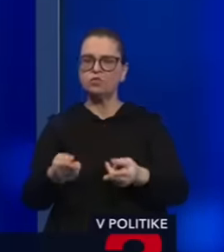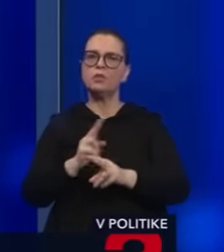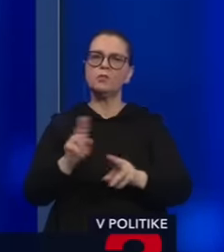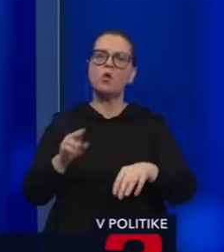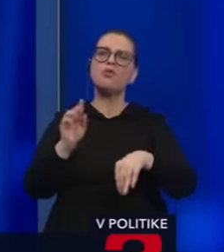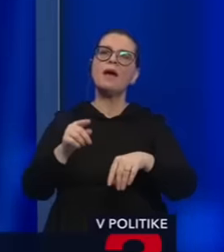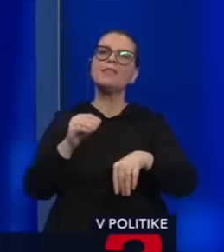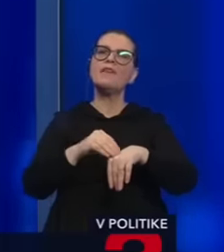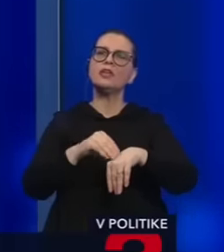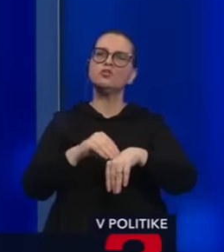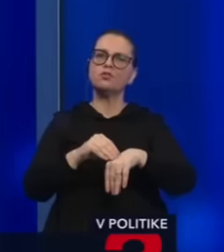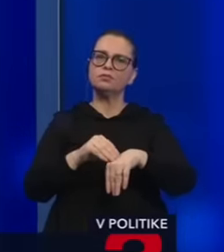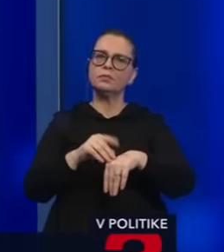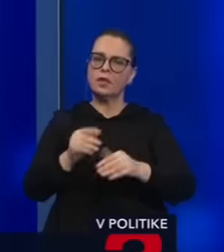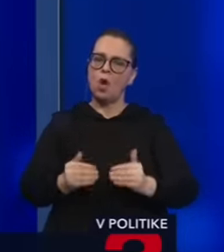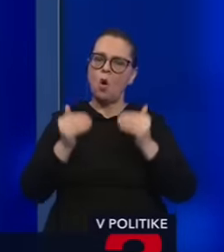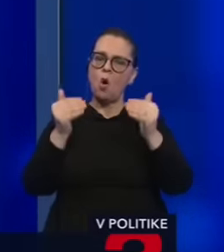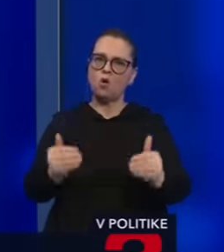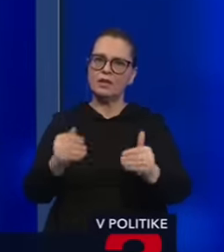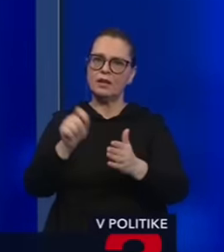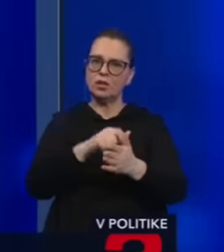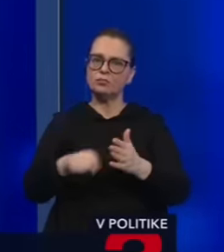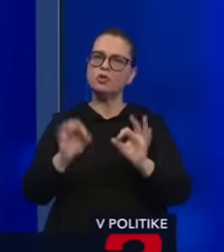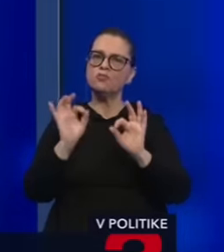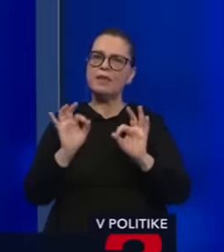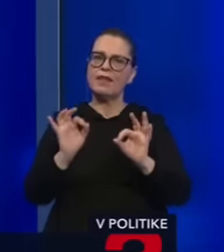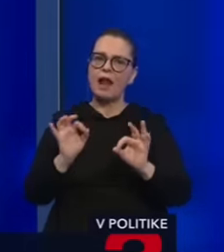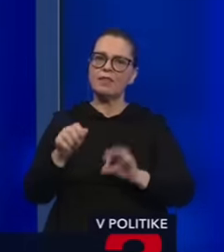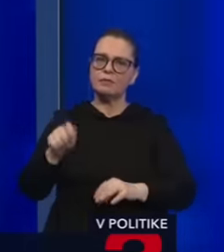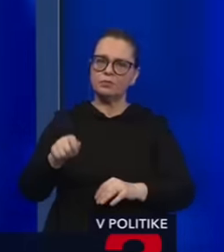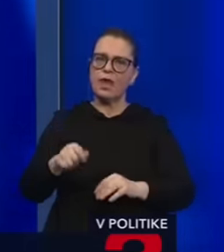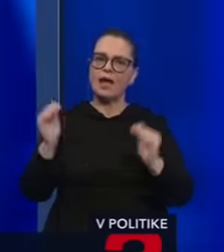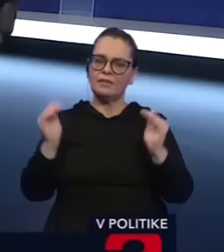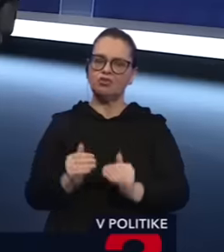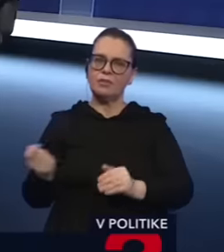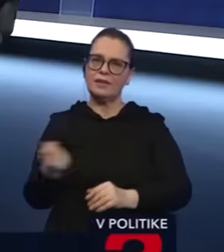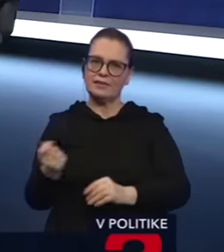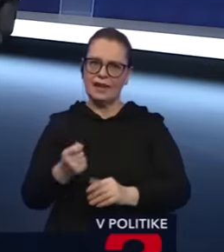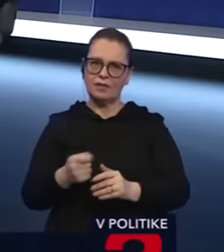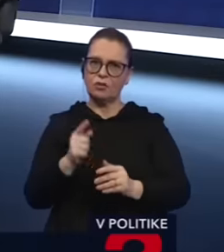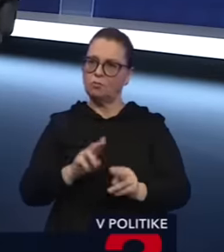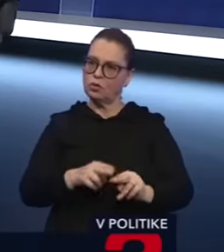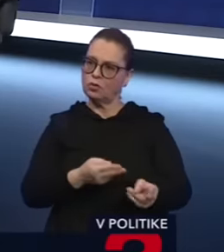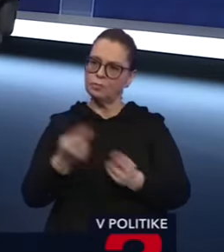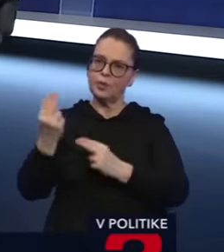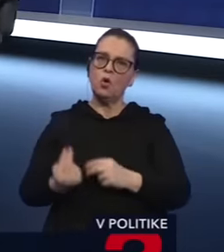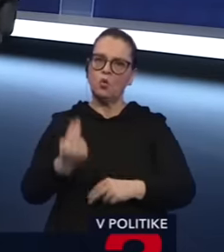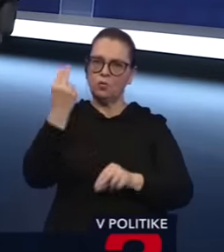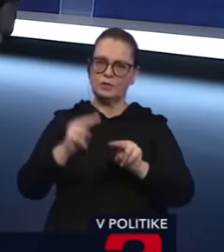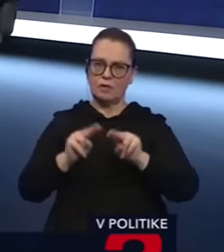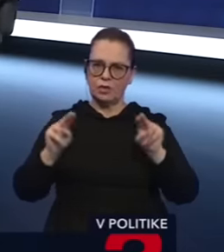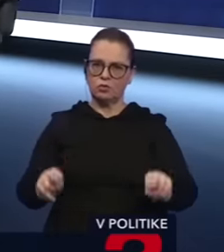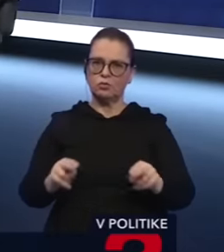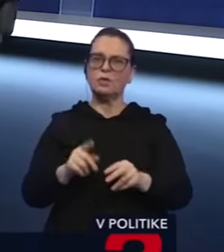faktickú poznámku, je oddialenie zrušenie špeciálnej prokuratúry a znižovanie trestných poputuje to potom na ústavný súd? Tak ako to išlo